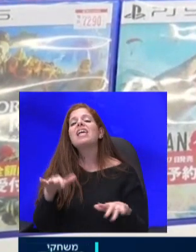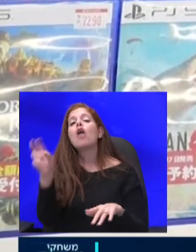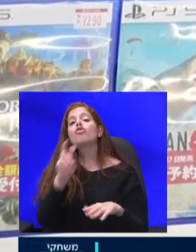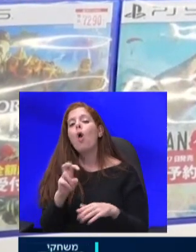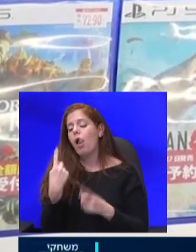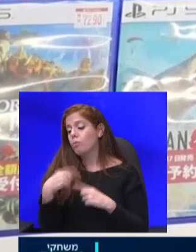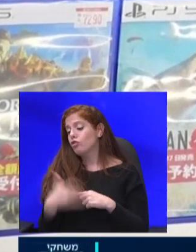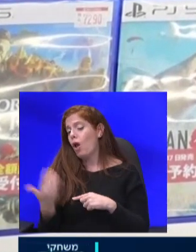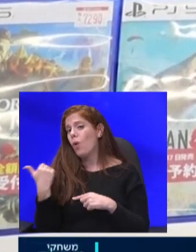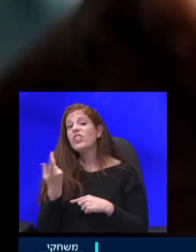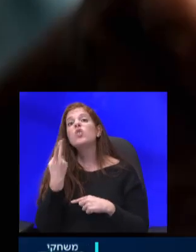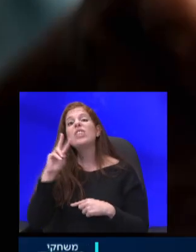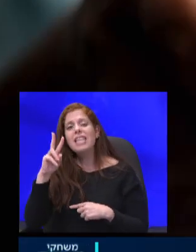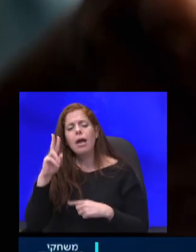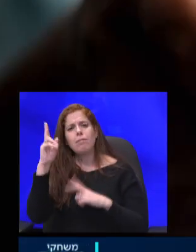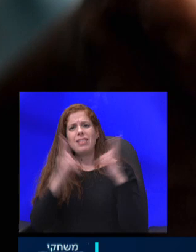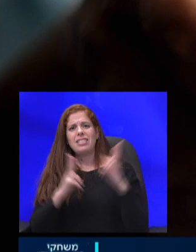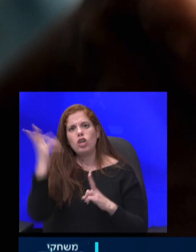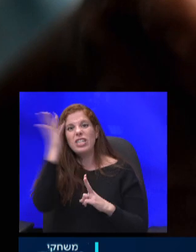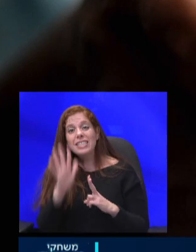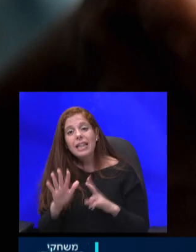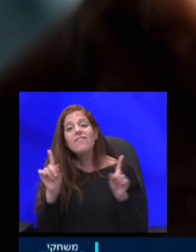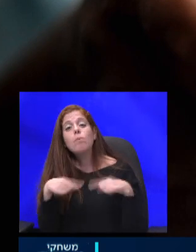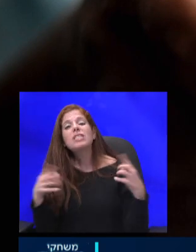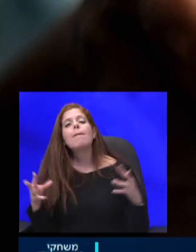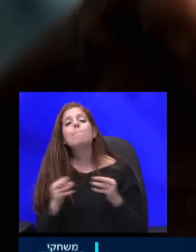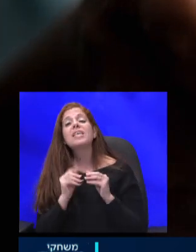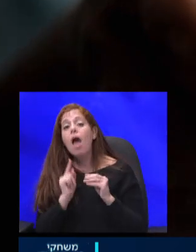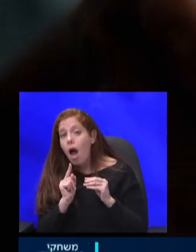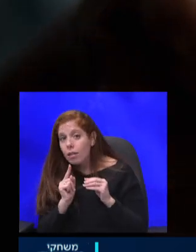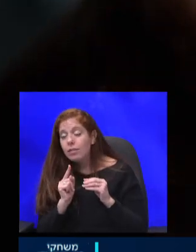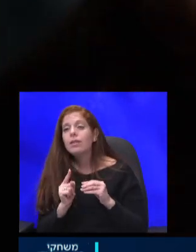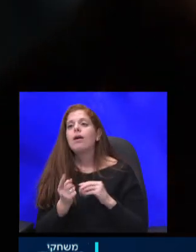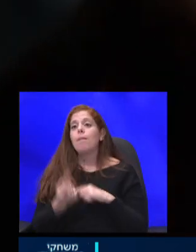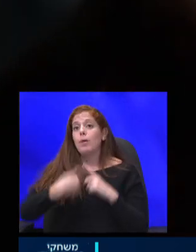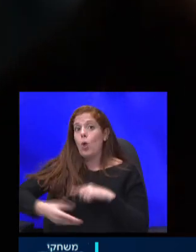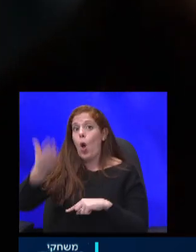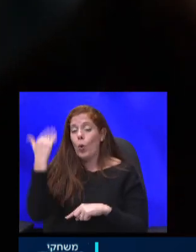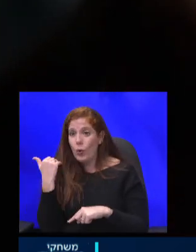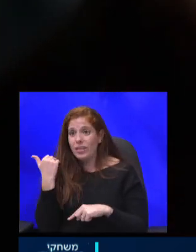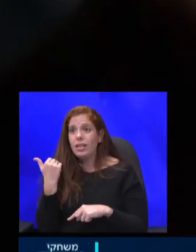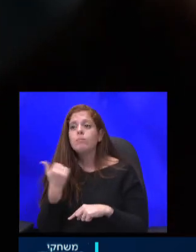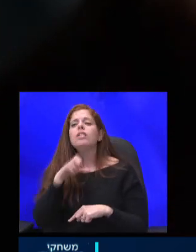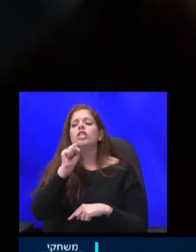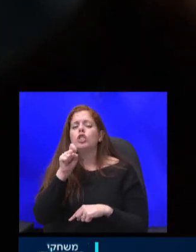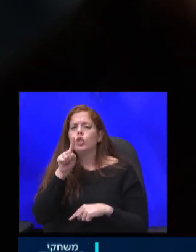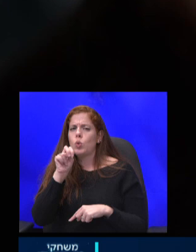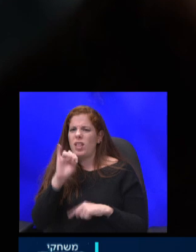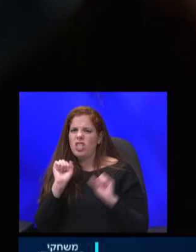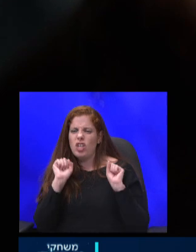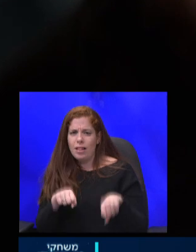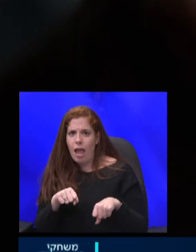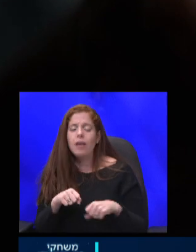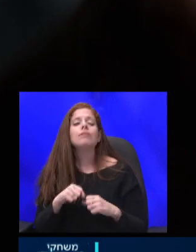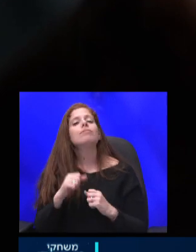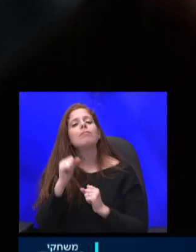הסרטים והמוזיקה ביחד. בדור הקודם של קונסולות המשחק, סוני שלטה ללא עוררין עם מכשיר הפלייסטיישן 4 שנמכר